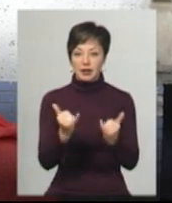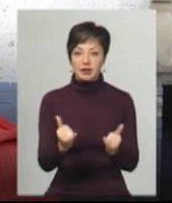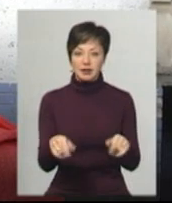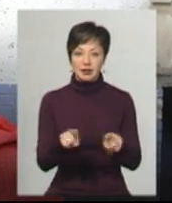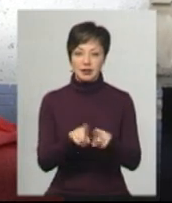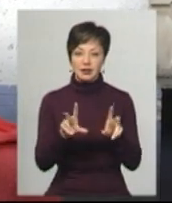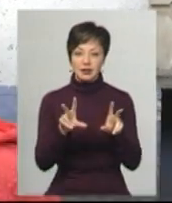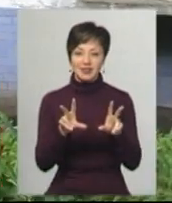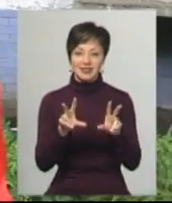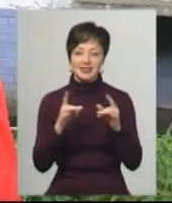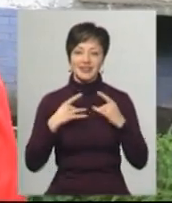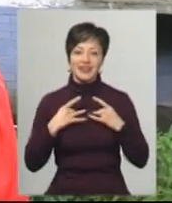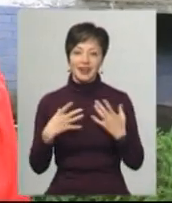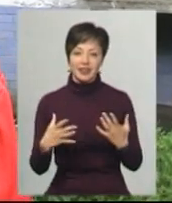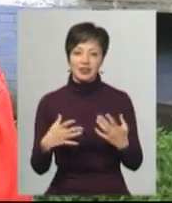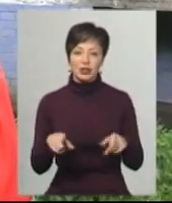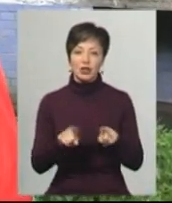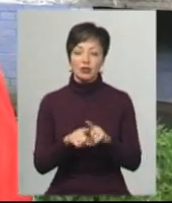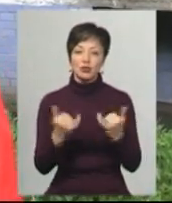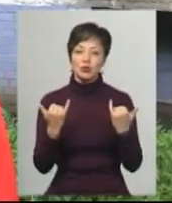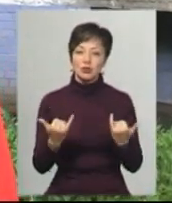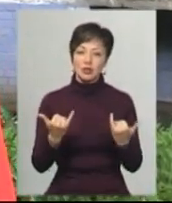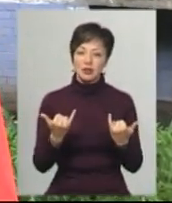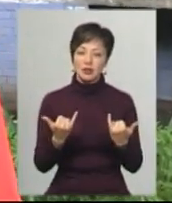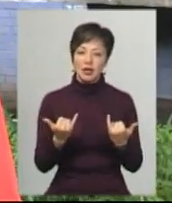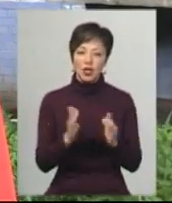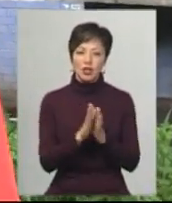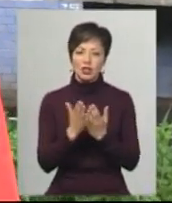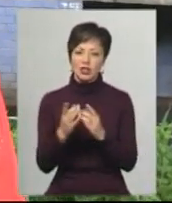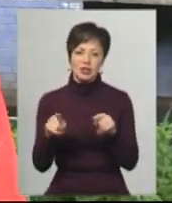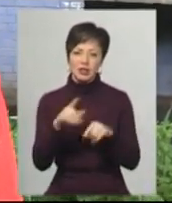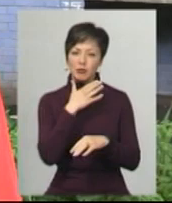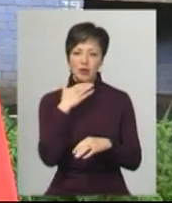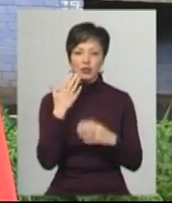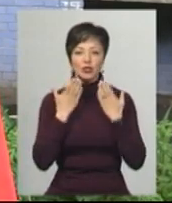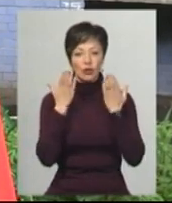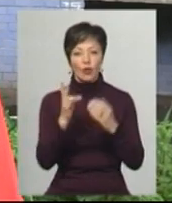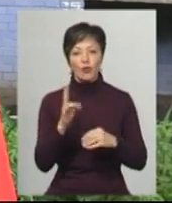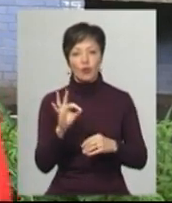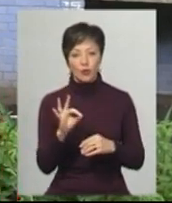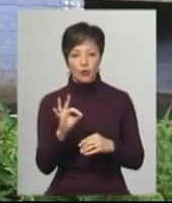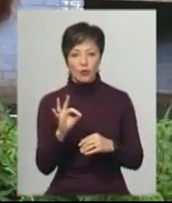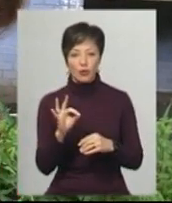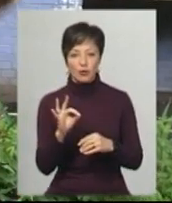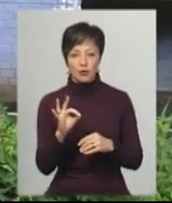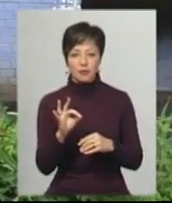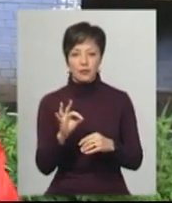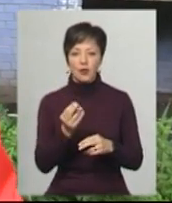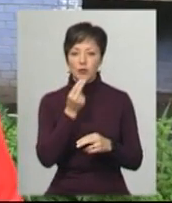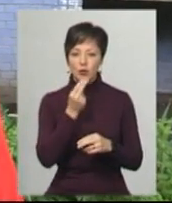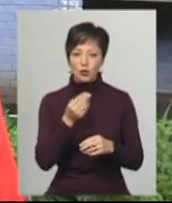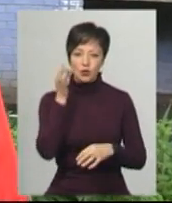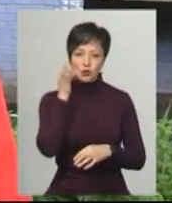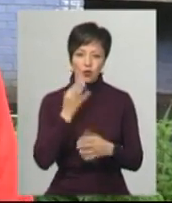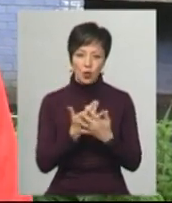якесь таке свято. Це таке, що зараз, ну, книжки зараз не так багато читають, але от книжки саме найвхідні, продукти,